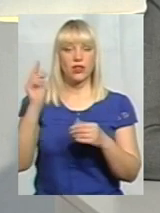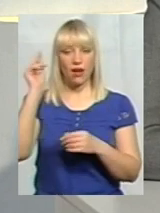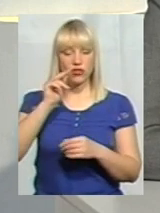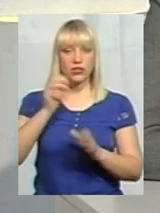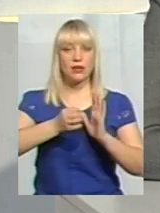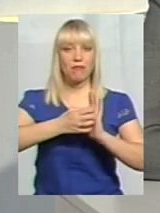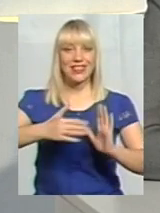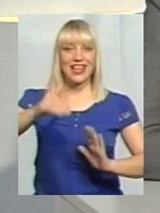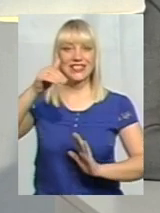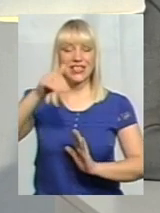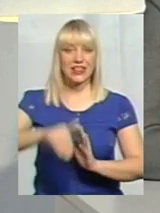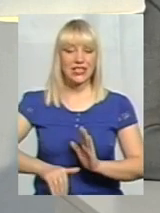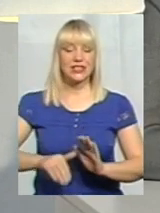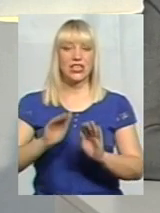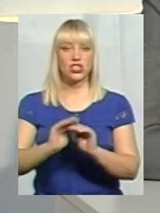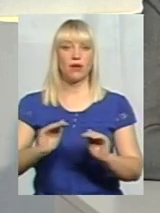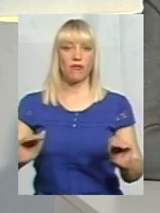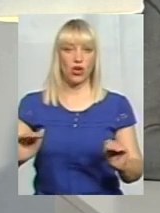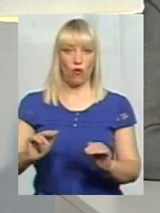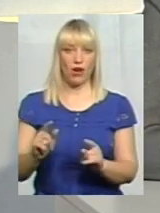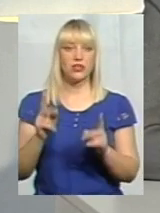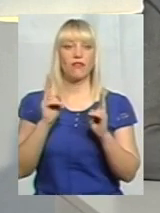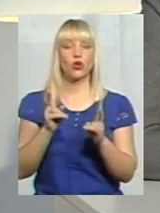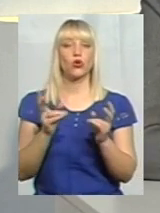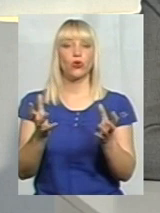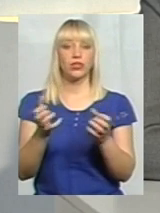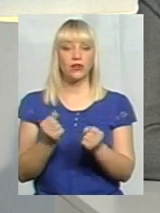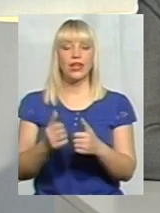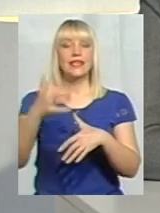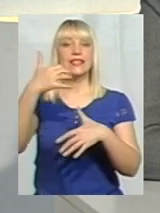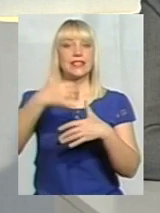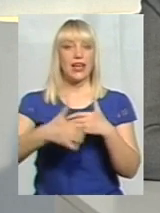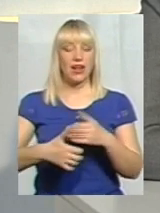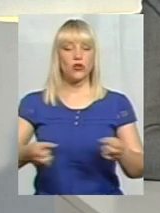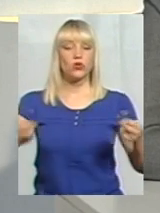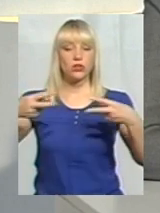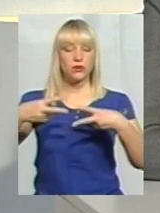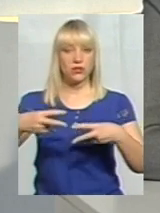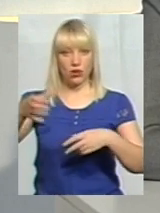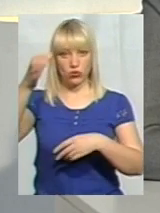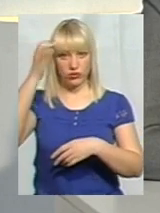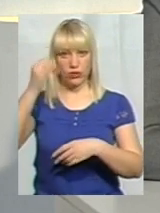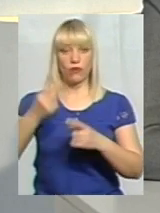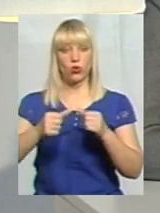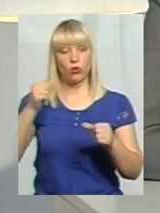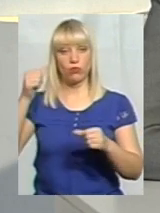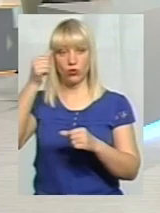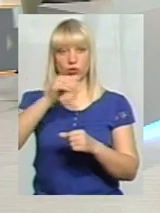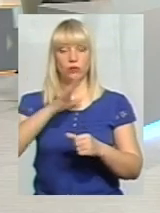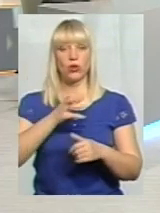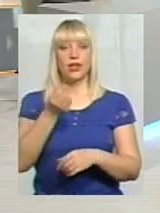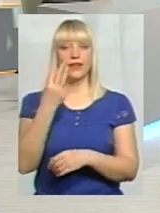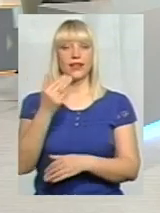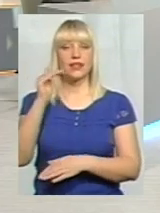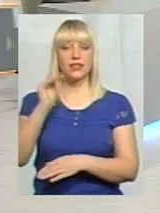тисяч малих вихованців, які отримують середню спеціальну освіту. В тому році у нас було 13 тисяч 700